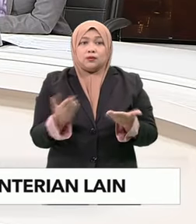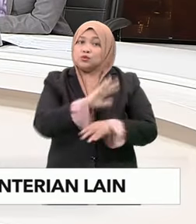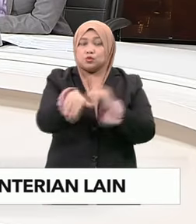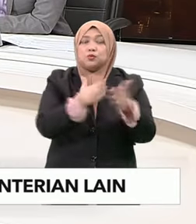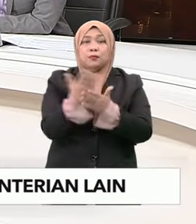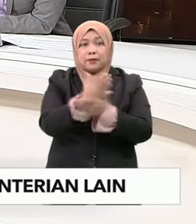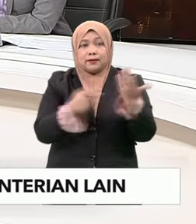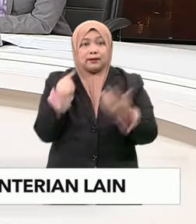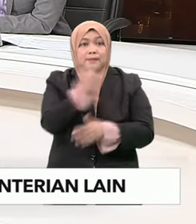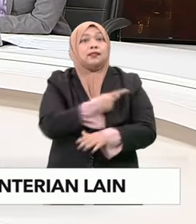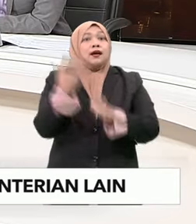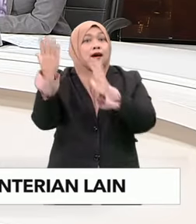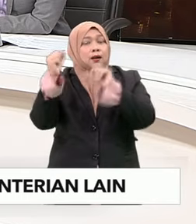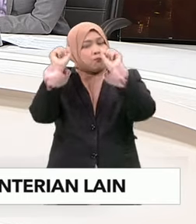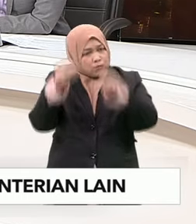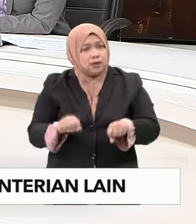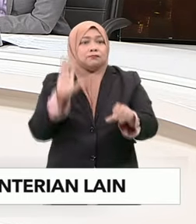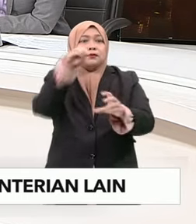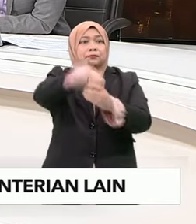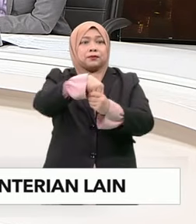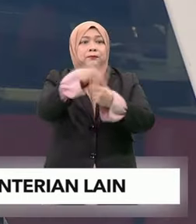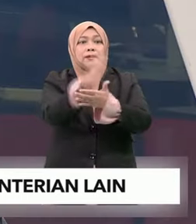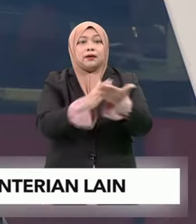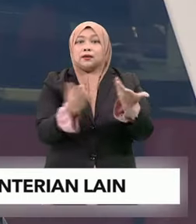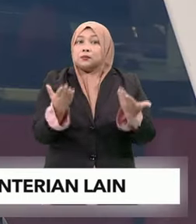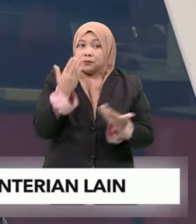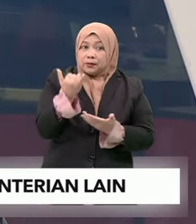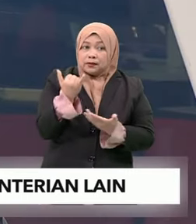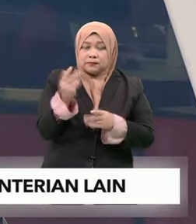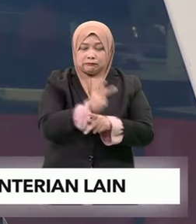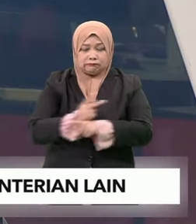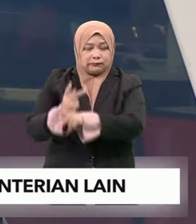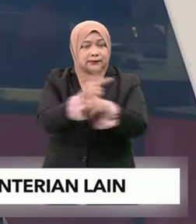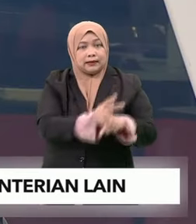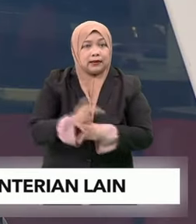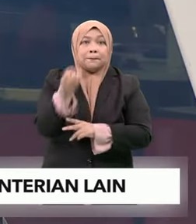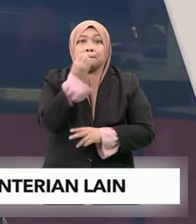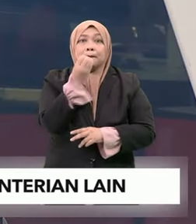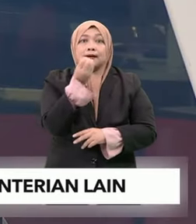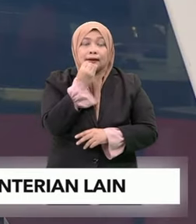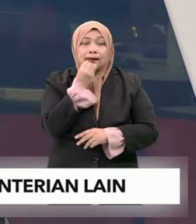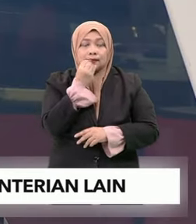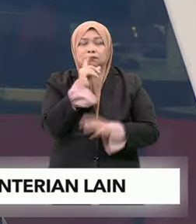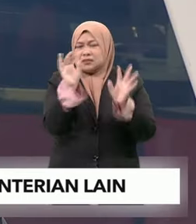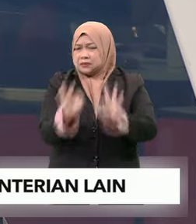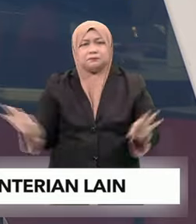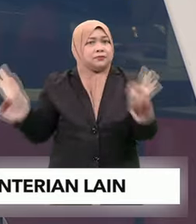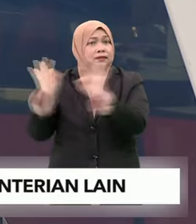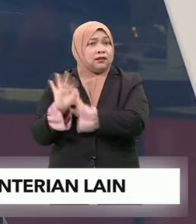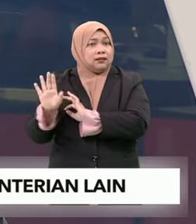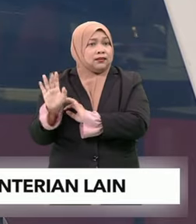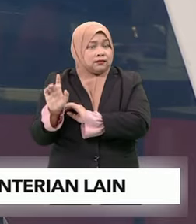pihak kita harap mengambil bahagian sebab soal security makanan ini bukan soal kepentingan